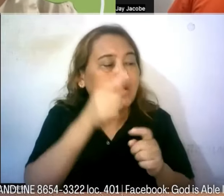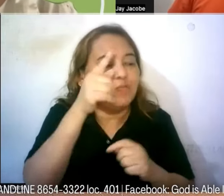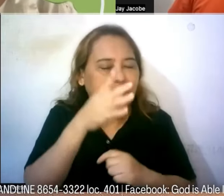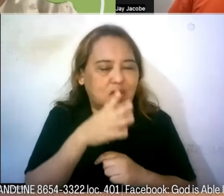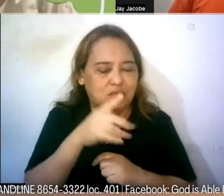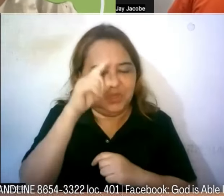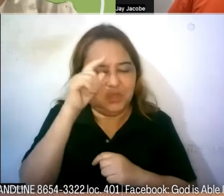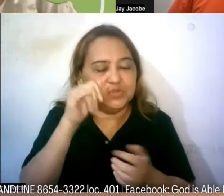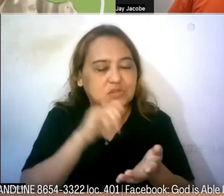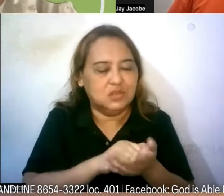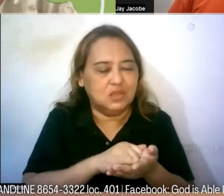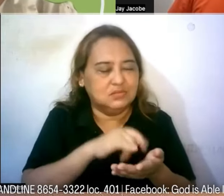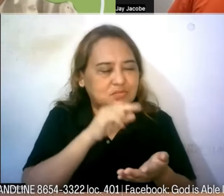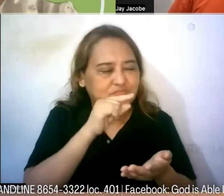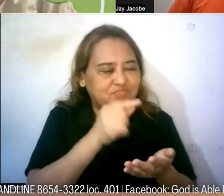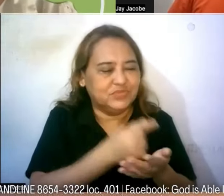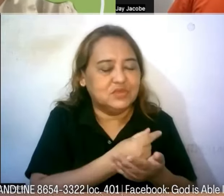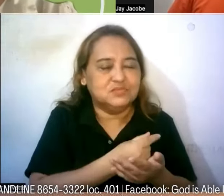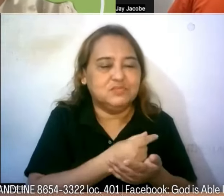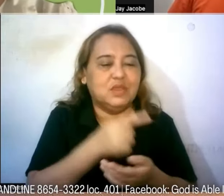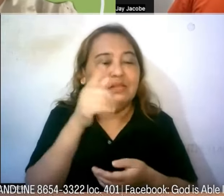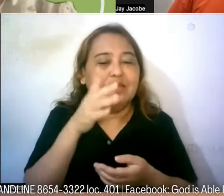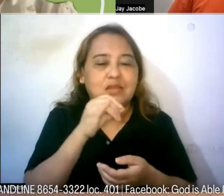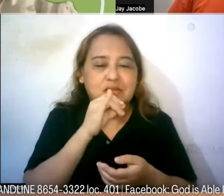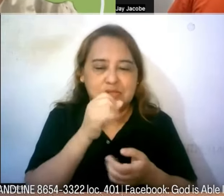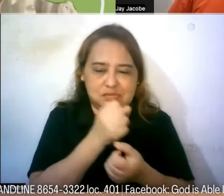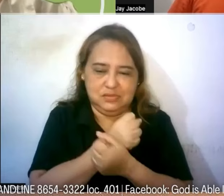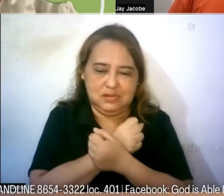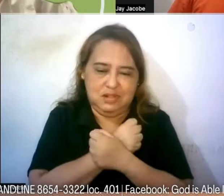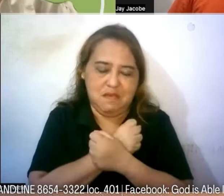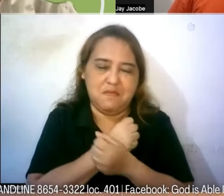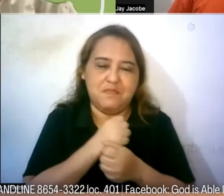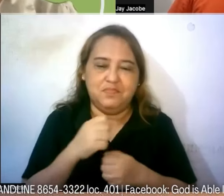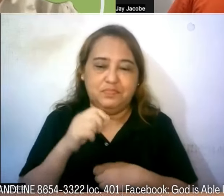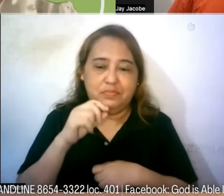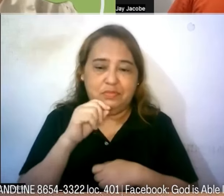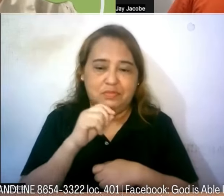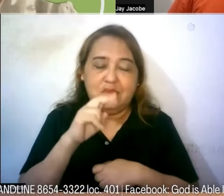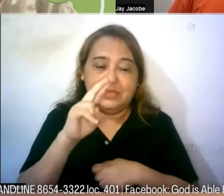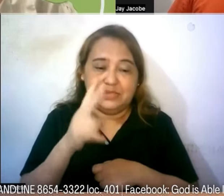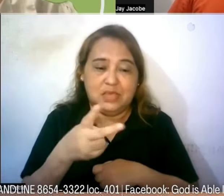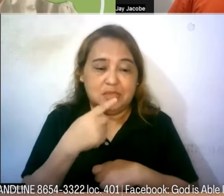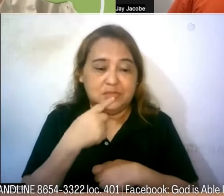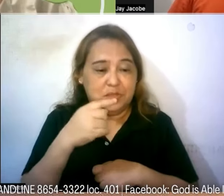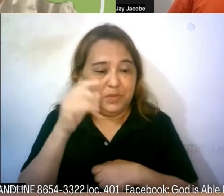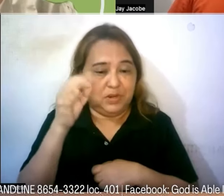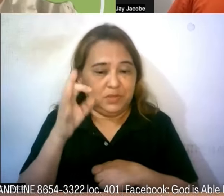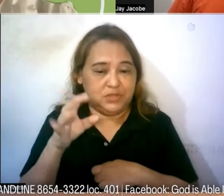gospel God is love at siya po ang kailangan po nila pangalawang sinabi ni Pastor Jay